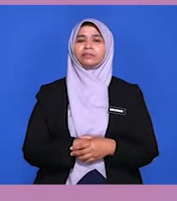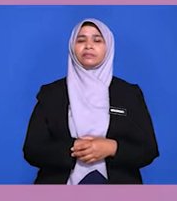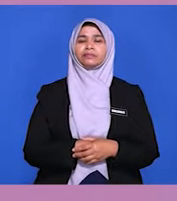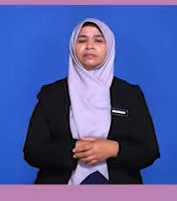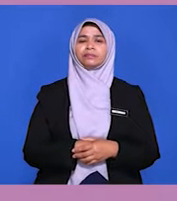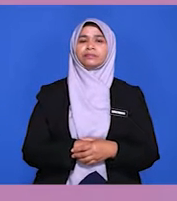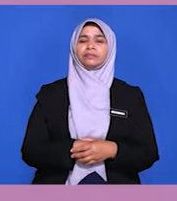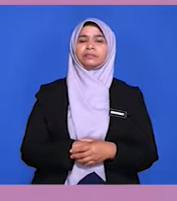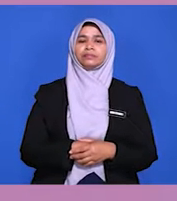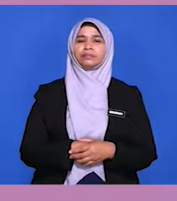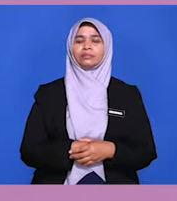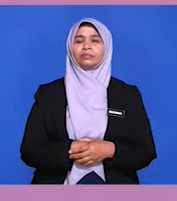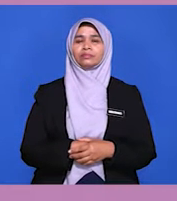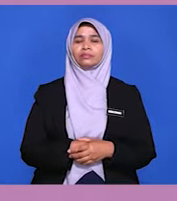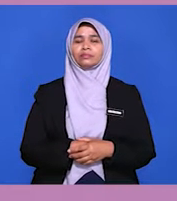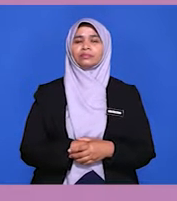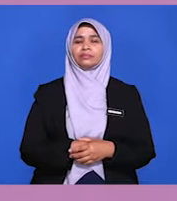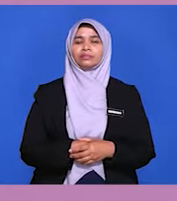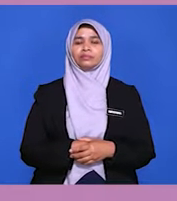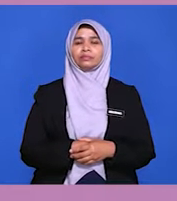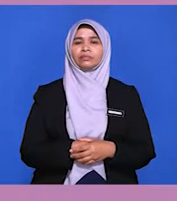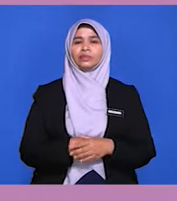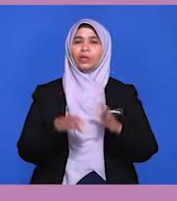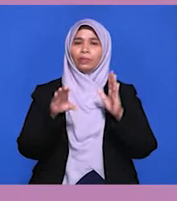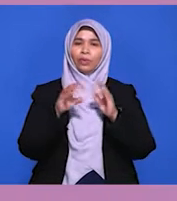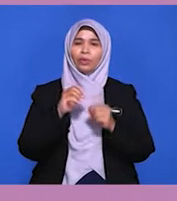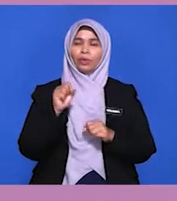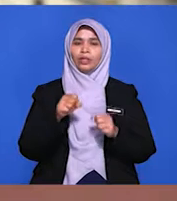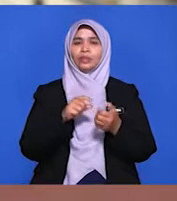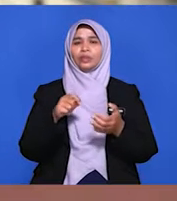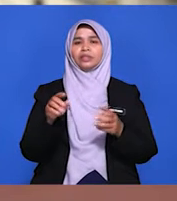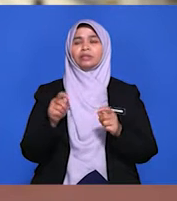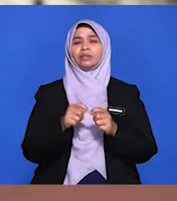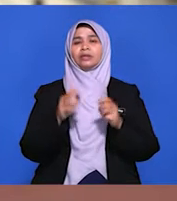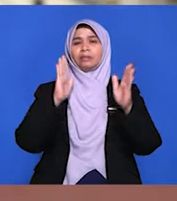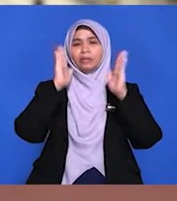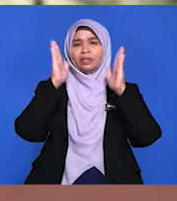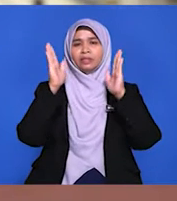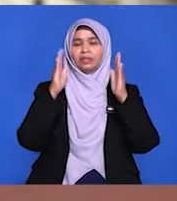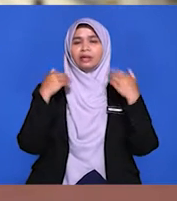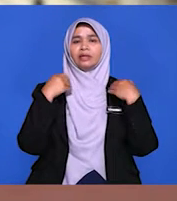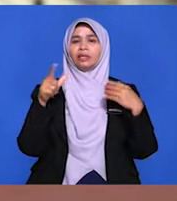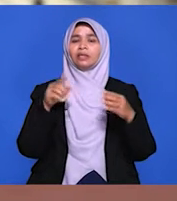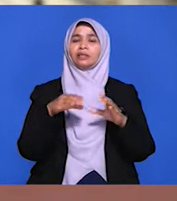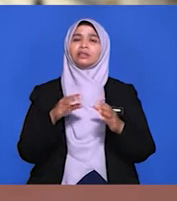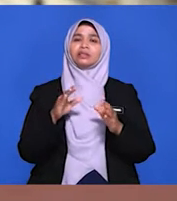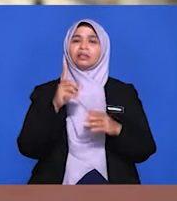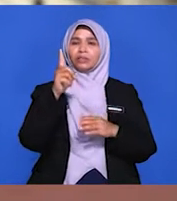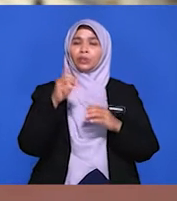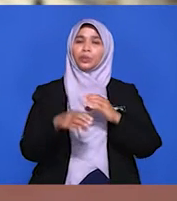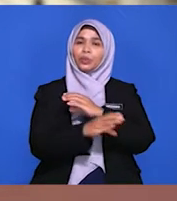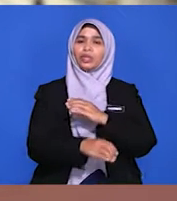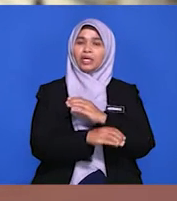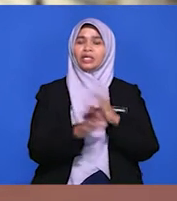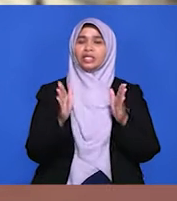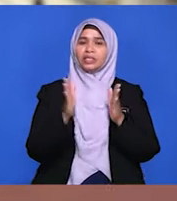Itu adalah idea dia. Dan huraiannya boleh saja ditulis seperti berikut contohnya. Malaysia adalah sebuah negara kecil dan